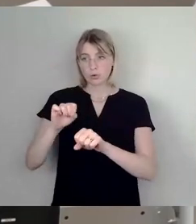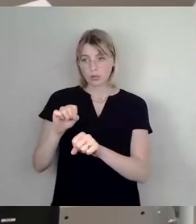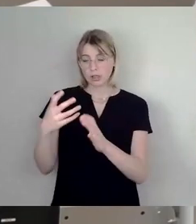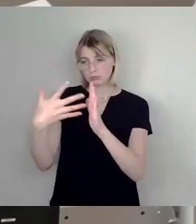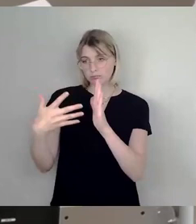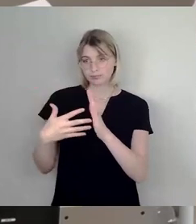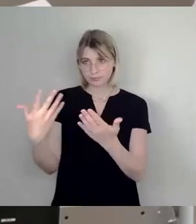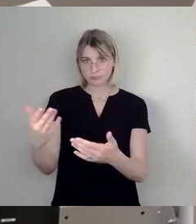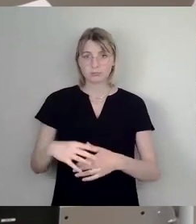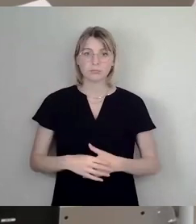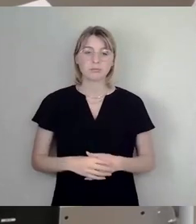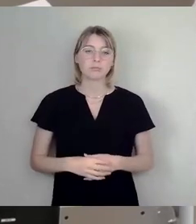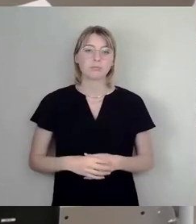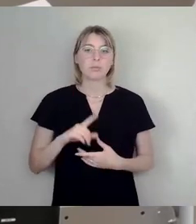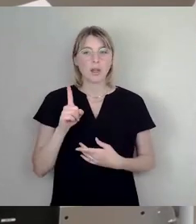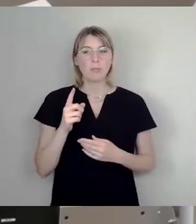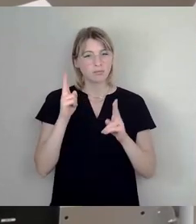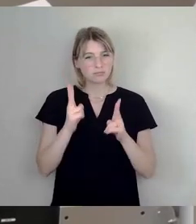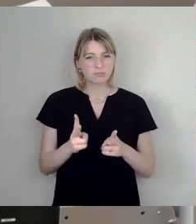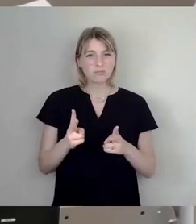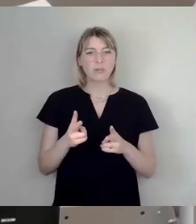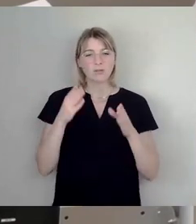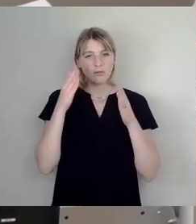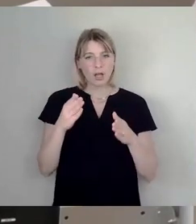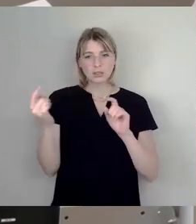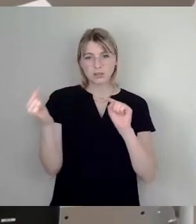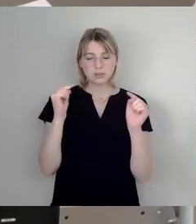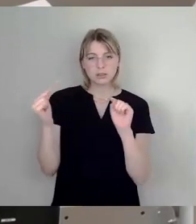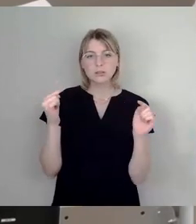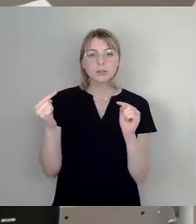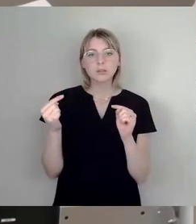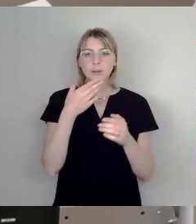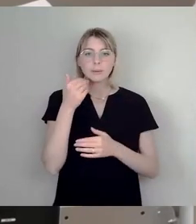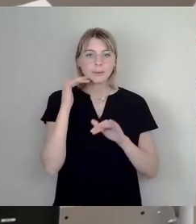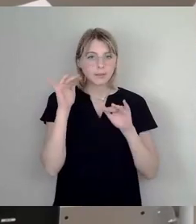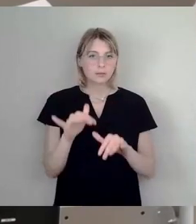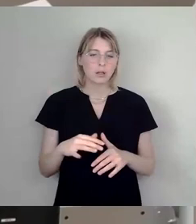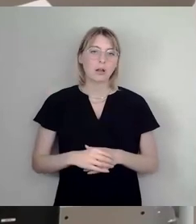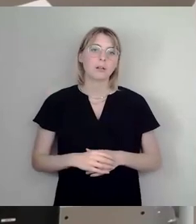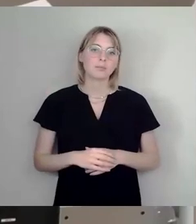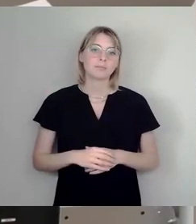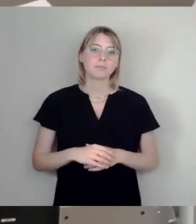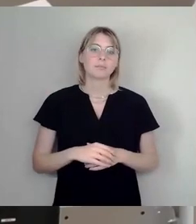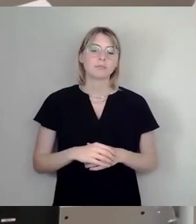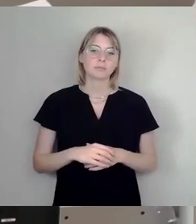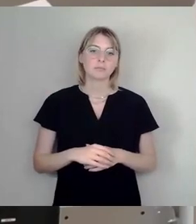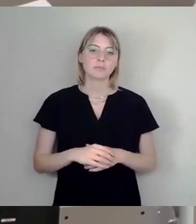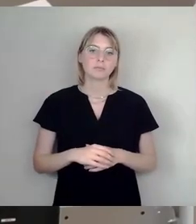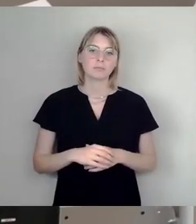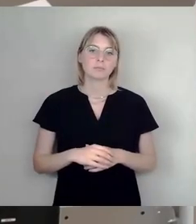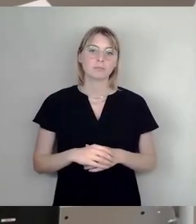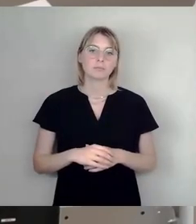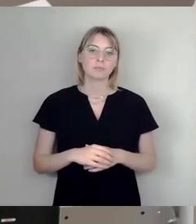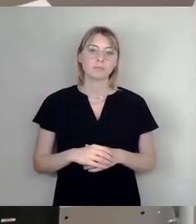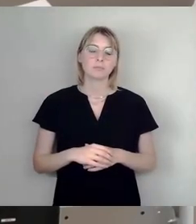ohne dass jetzt eine fachliche Diskussion zu den Einzelnen zugegebenermaßen sehr zahlreichen Anregungen gegeben worden sind. Also